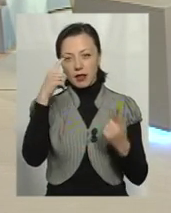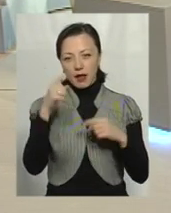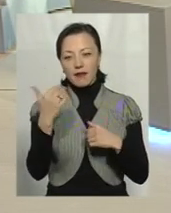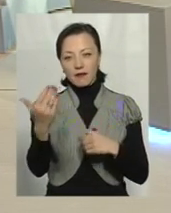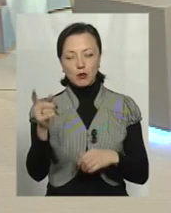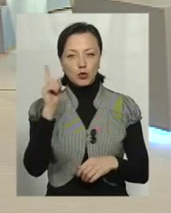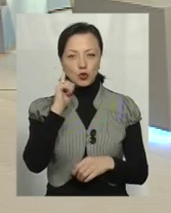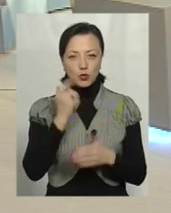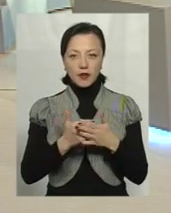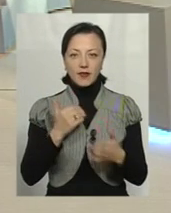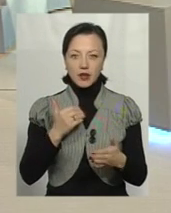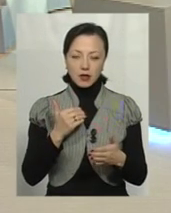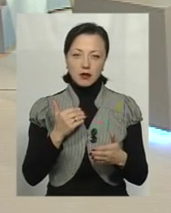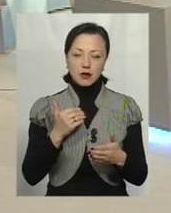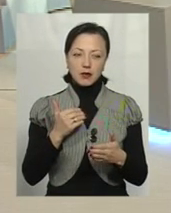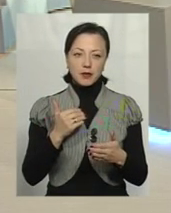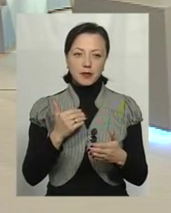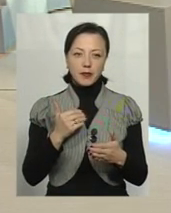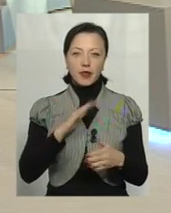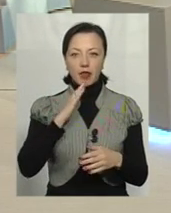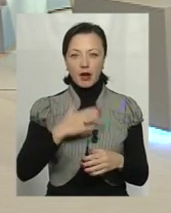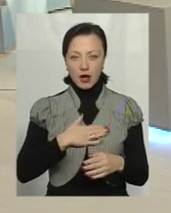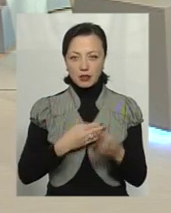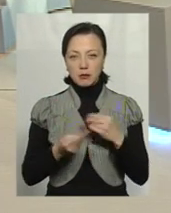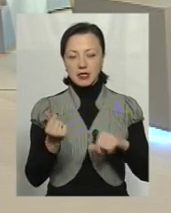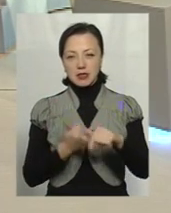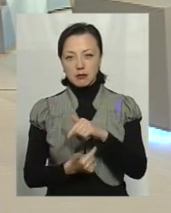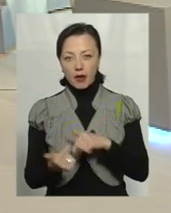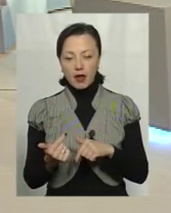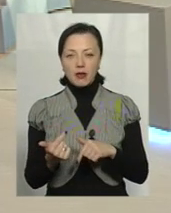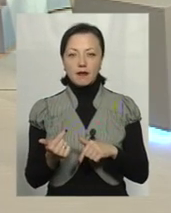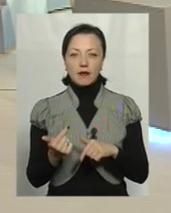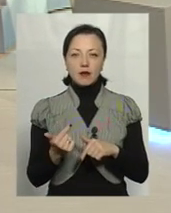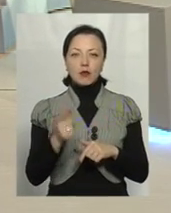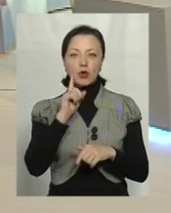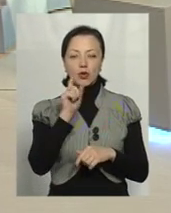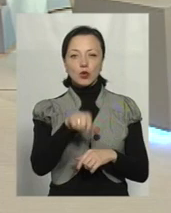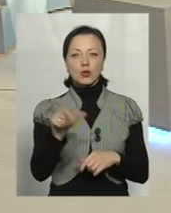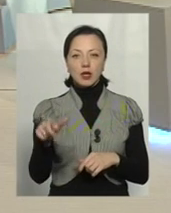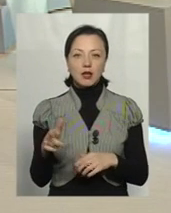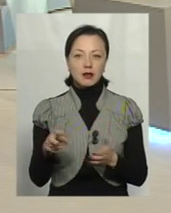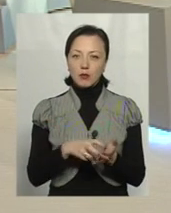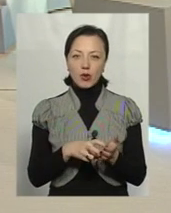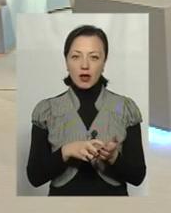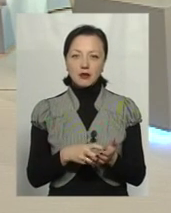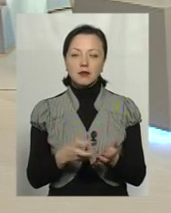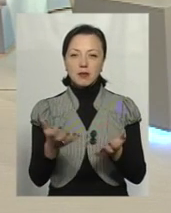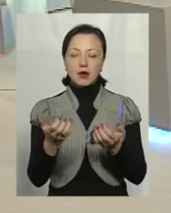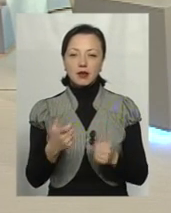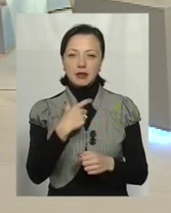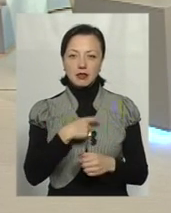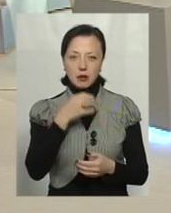ви почули від наших бізнесменів, молодих людей, які не бояться брати на себе